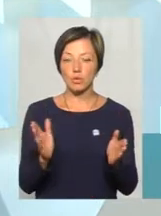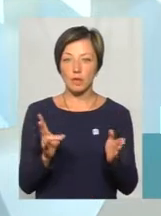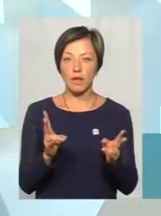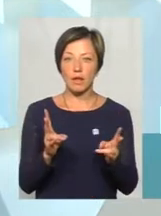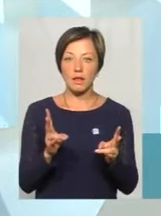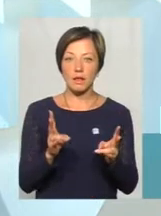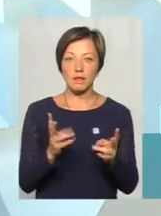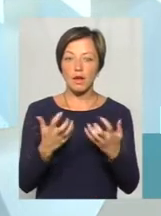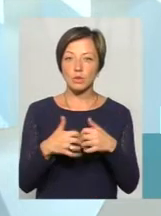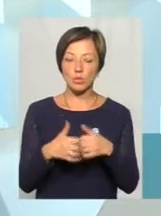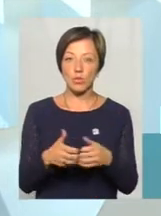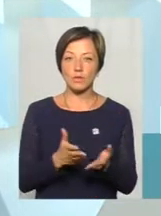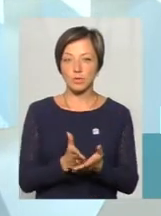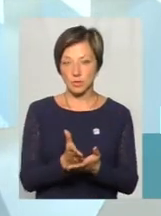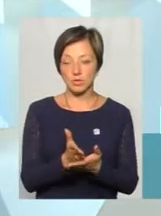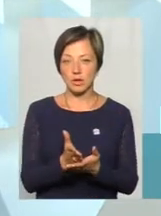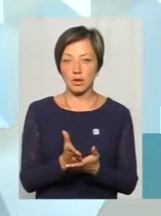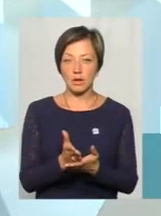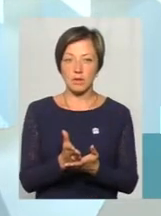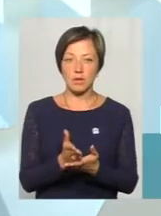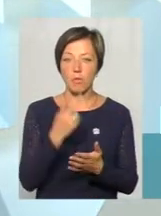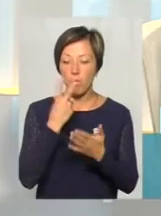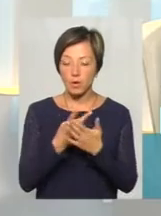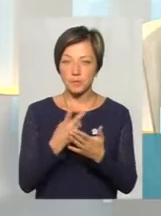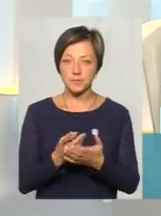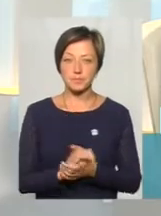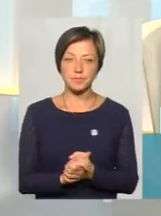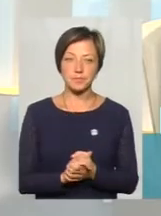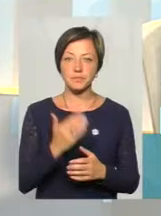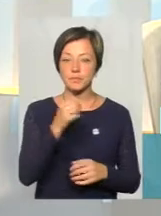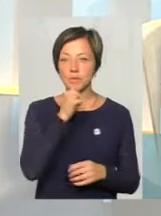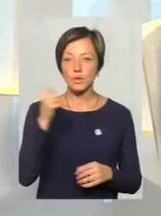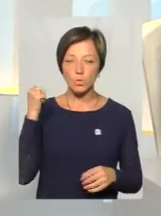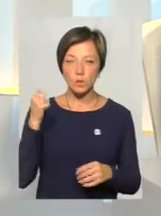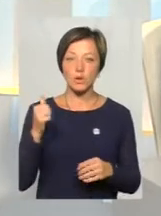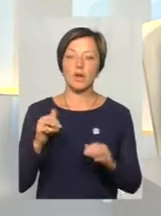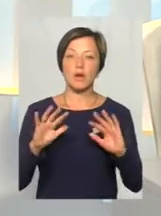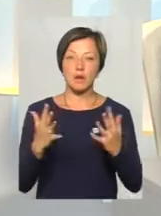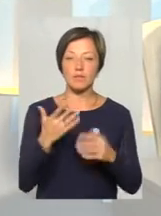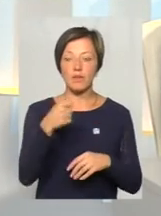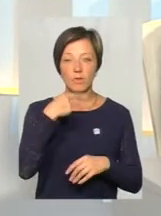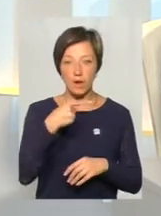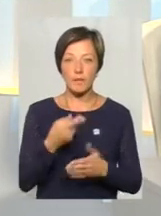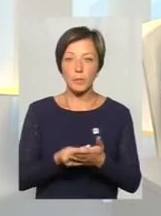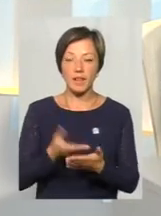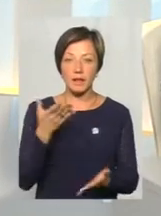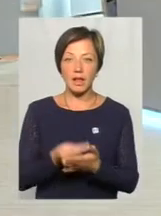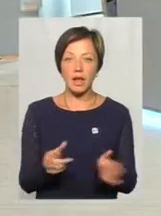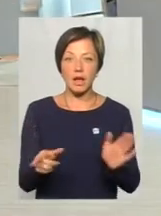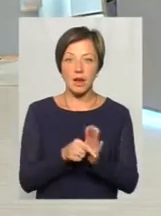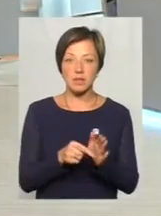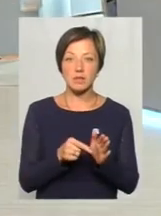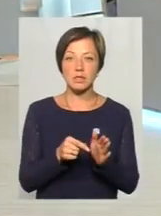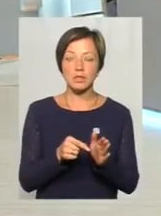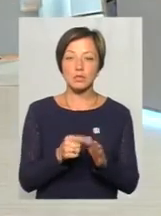розрахунковим шляхом розраховуватися. От саме минулого разу ви говорили про те, що підвищення тарифу буде відбуватись разом з